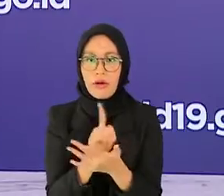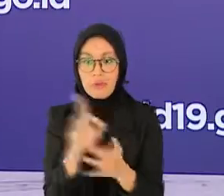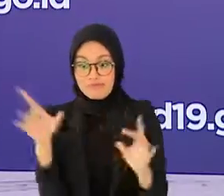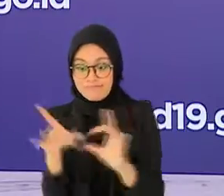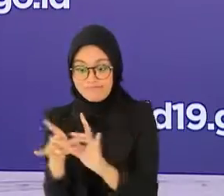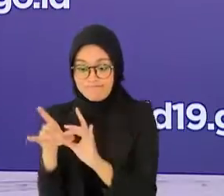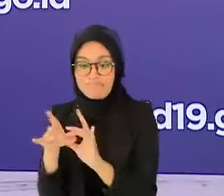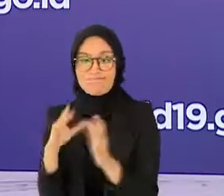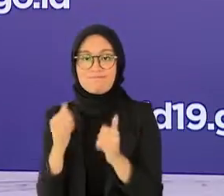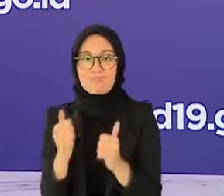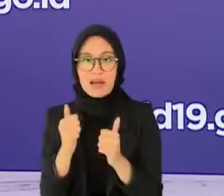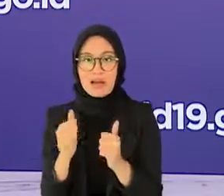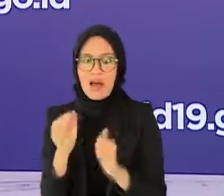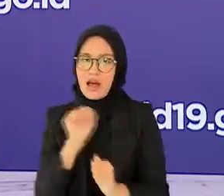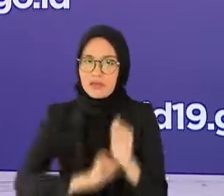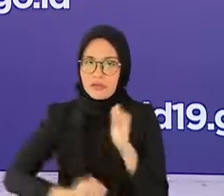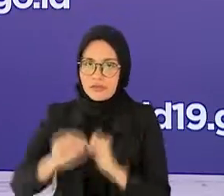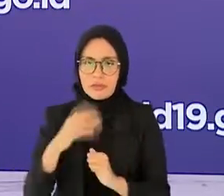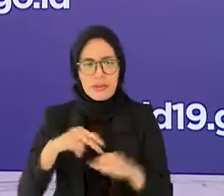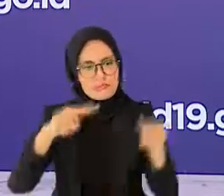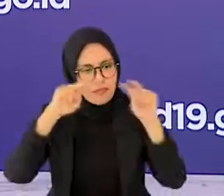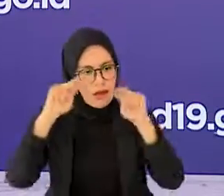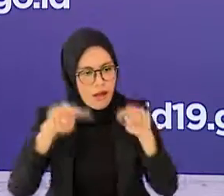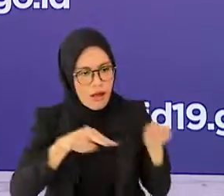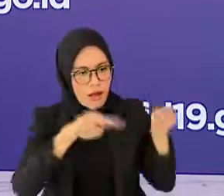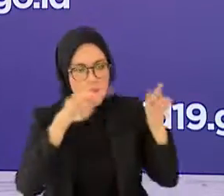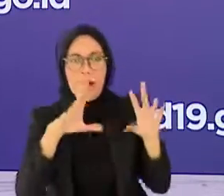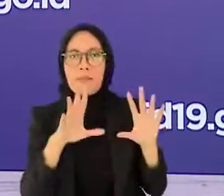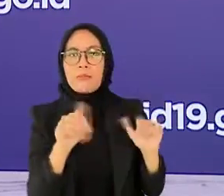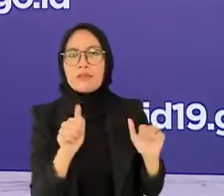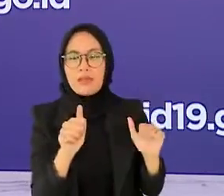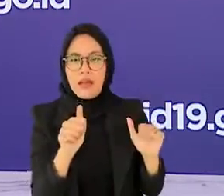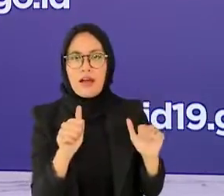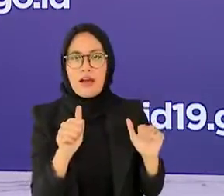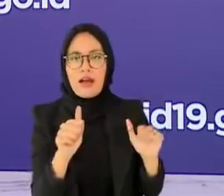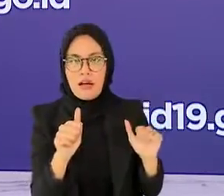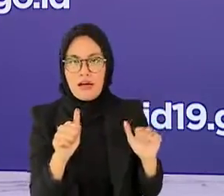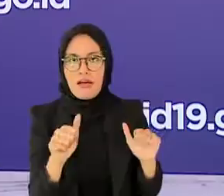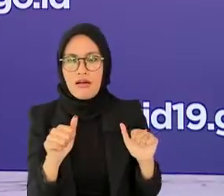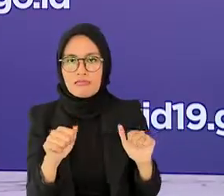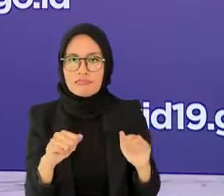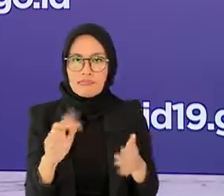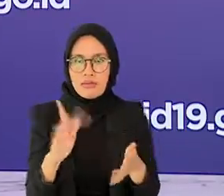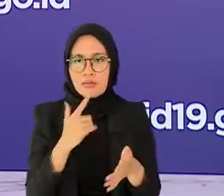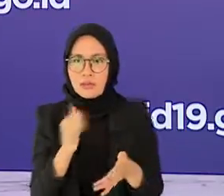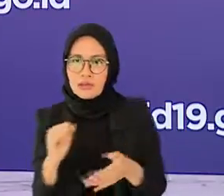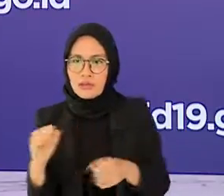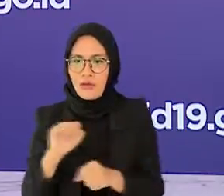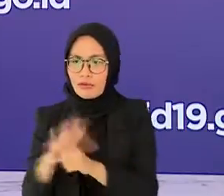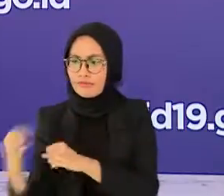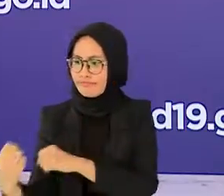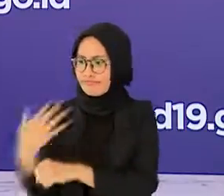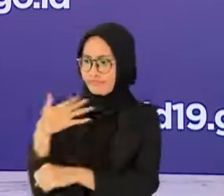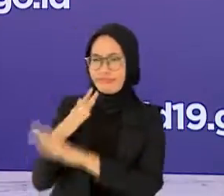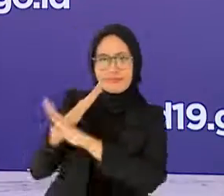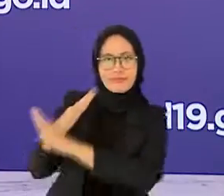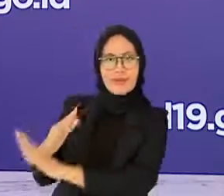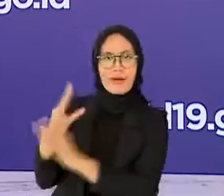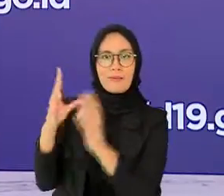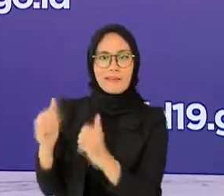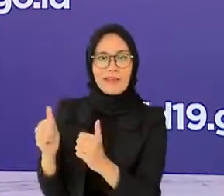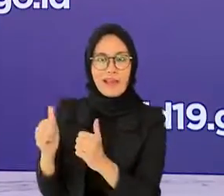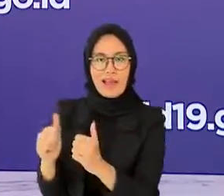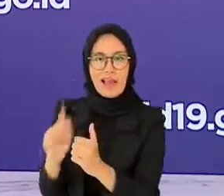siswa di sekolah dapat terpantau dengan baik dan dapat mencegah potensi penularan COVID-19 jika nanti